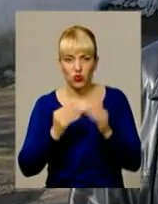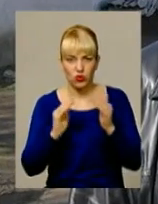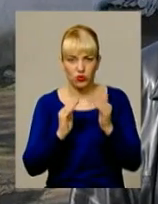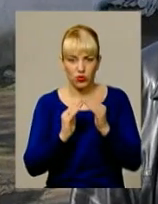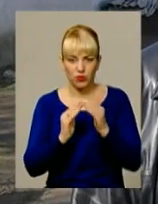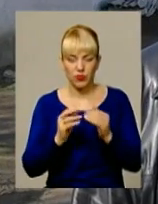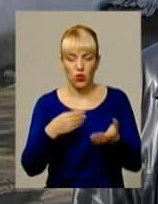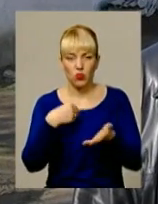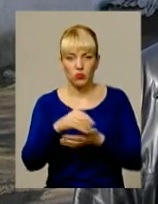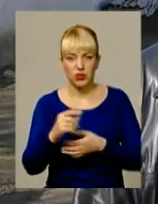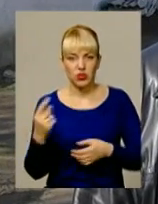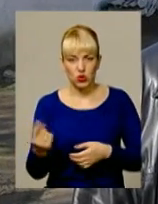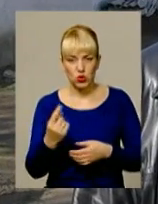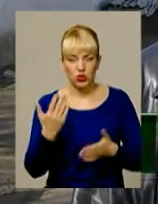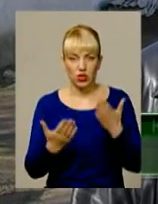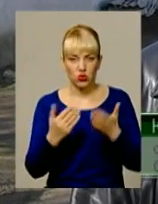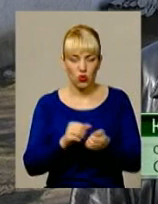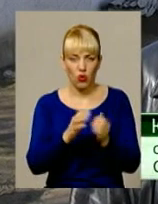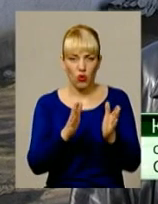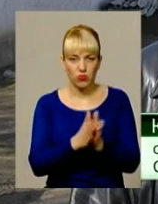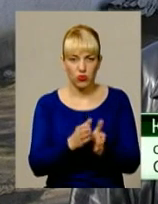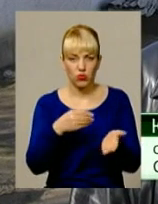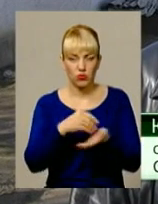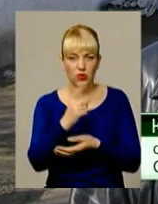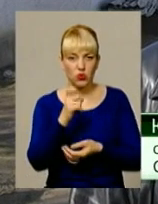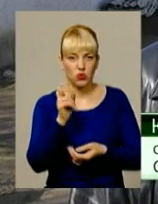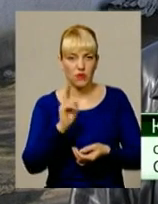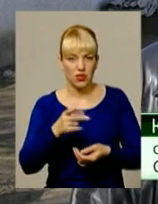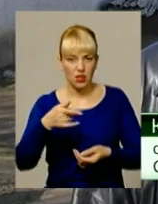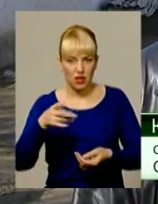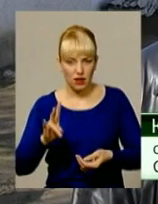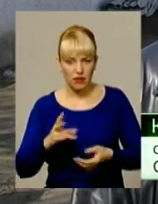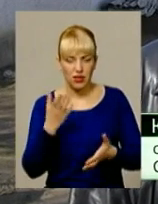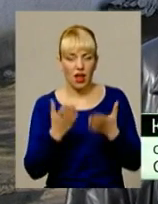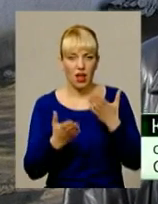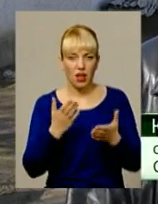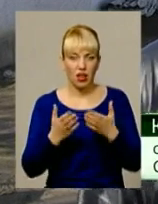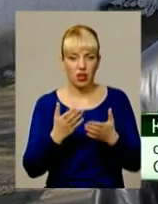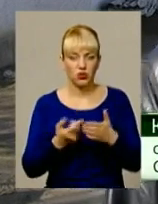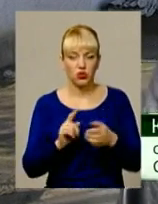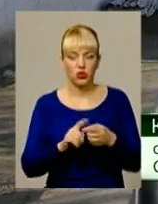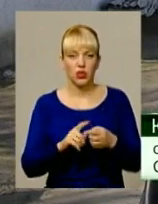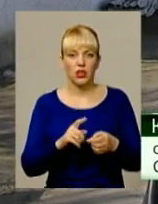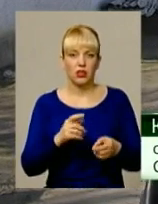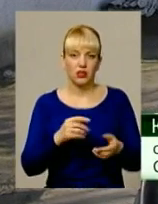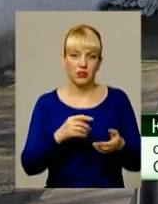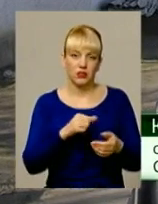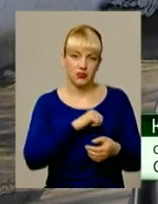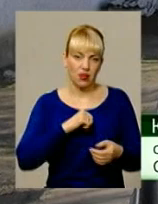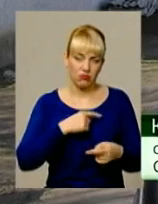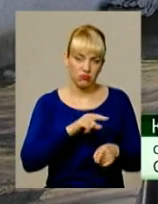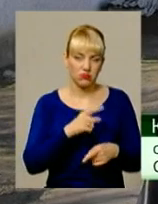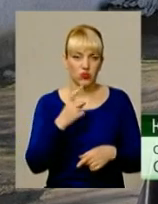щотчик, якщо оптом будуть купувати, десь 120 гривень коштувати, а так 150 гривень.